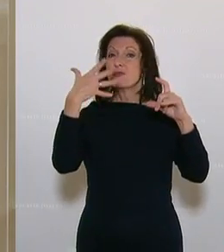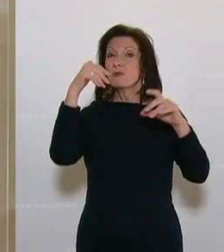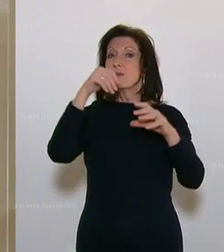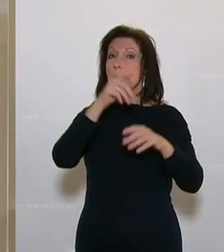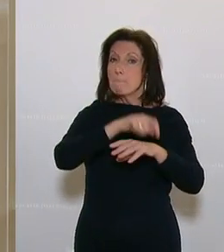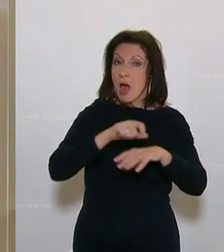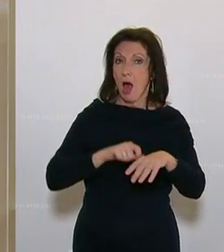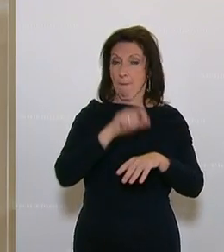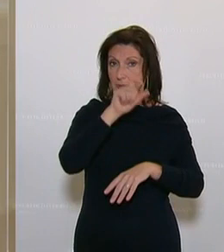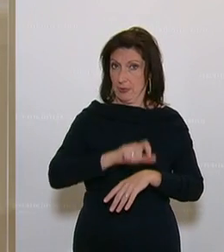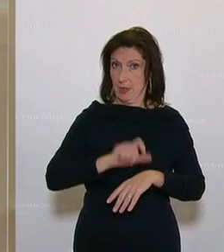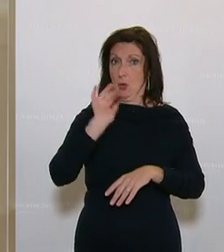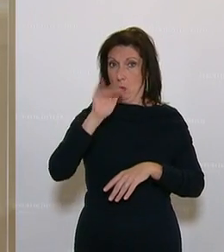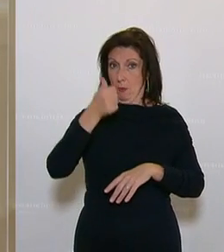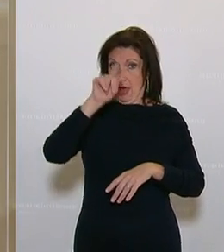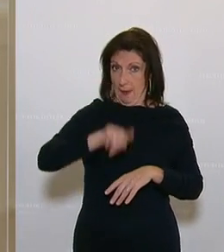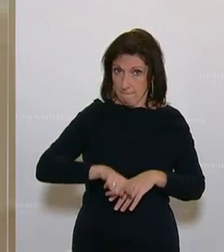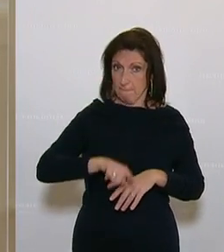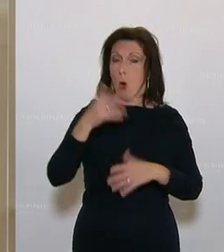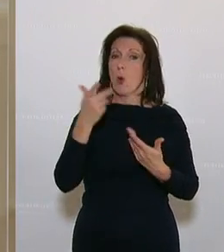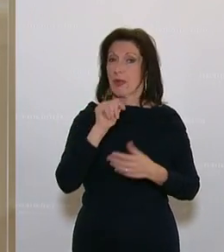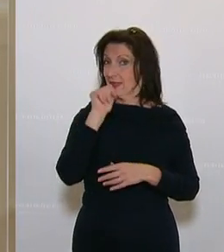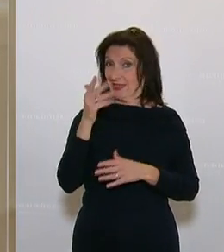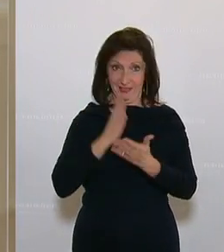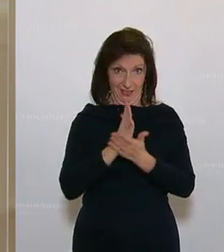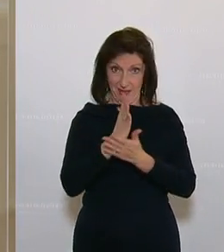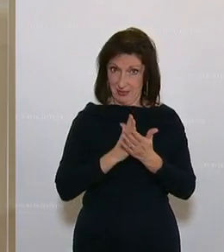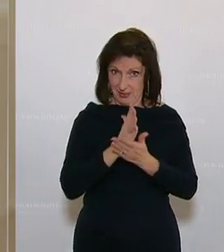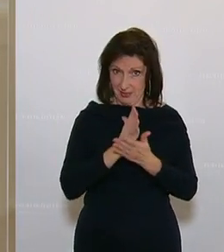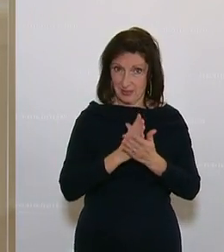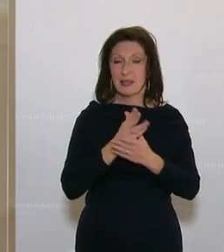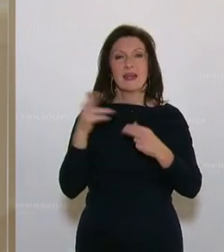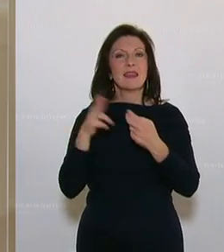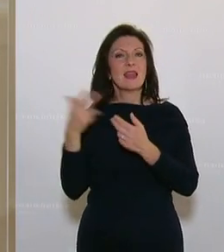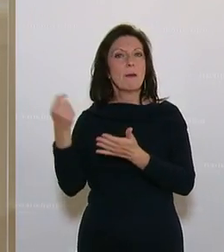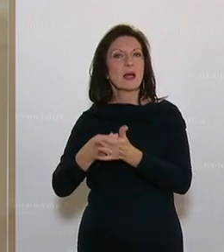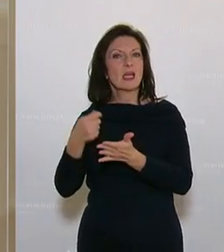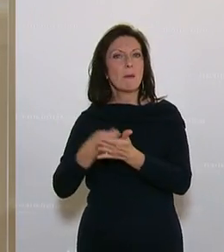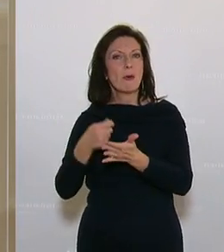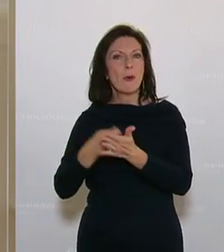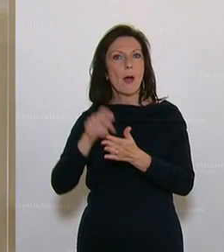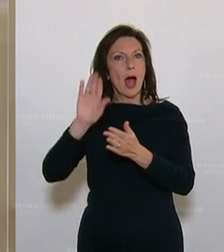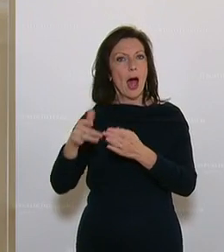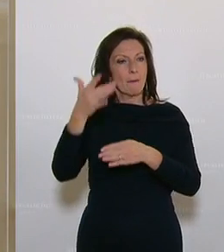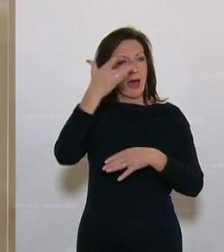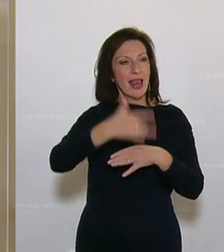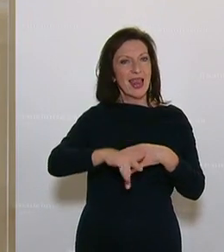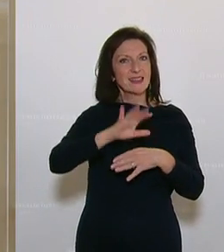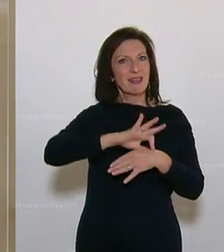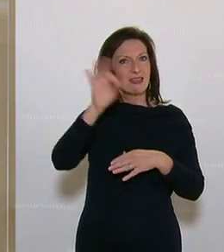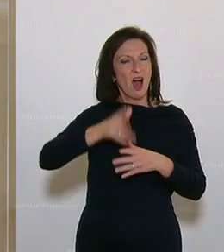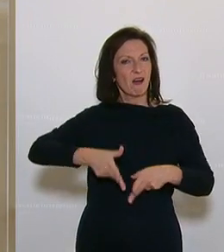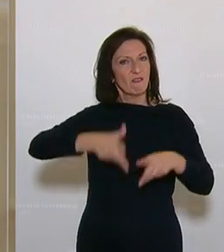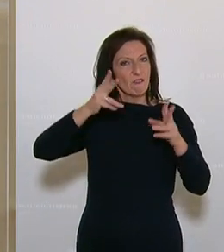Beamtin oder der Beamte länger als einen Monat vom Dienst abwesend, ruht die pauschalierte Nebengebühr vom Beginn des letzten Tages dieser Frist